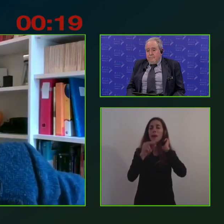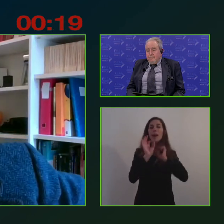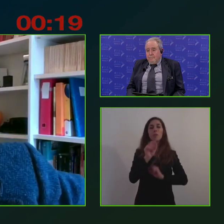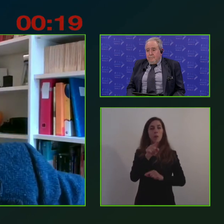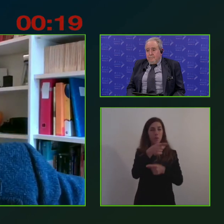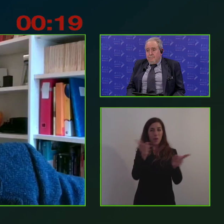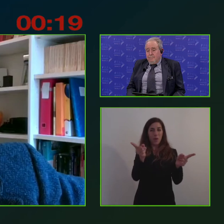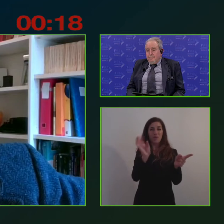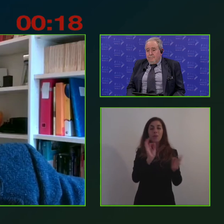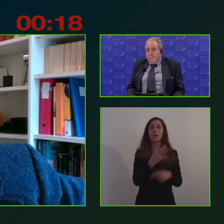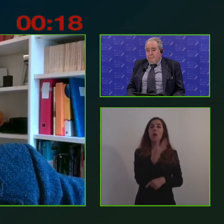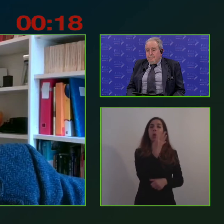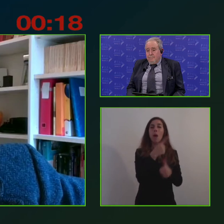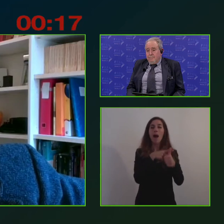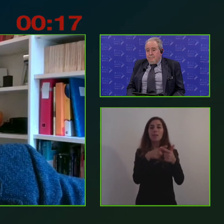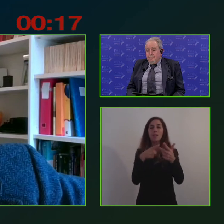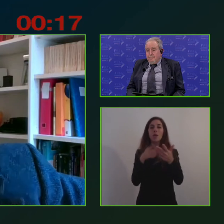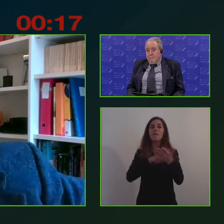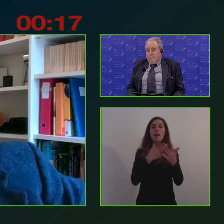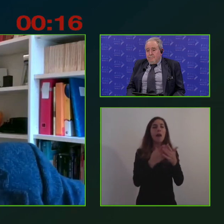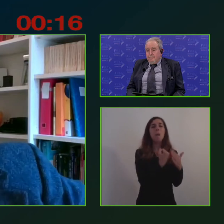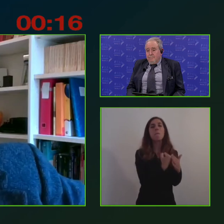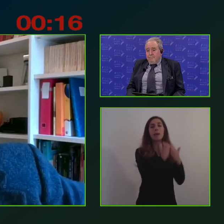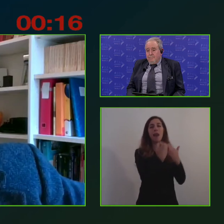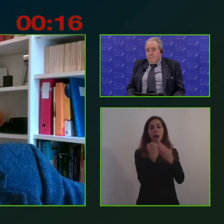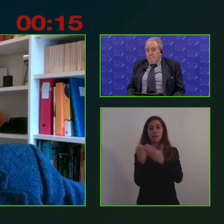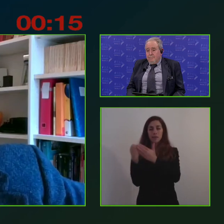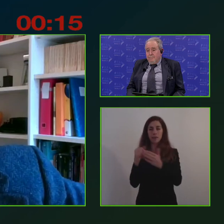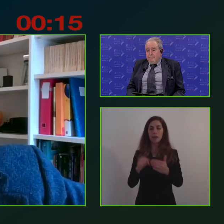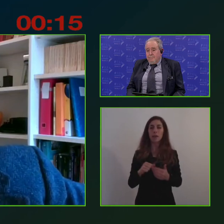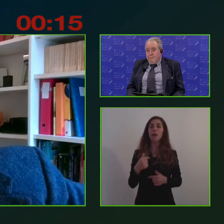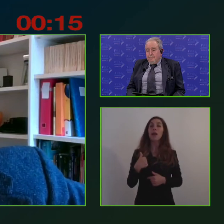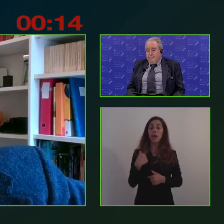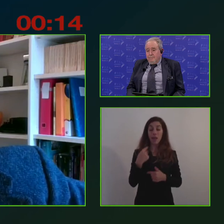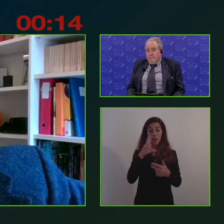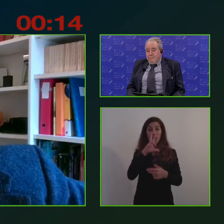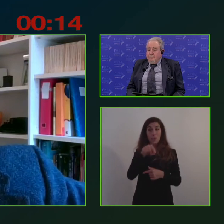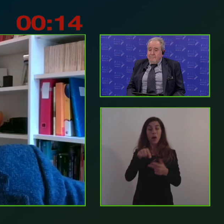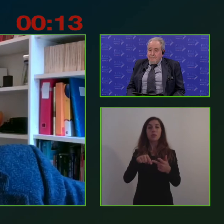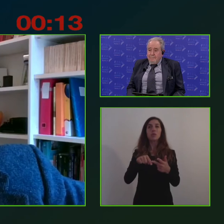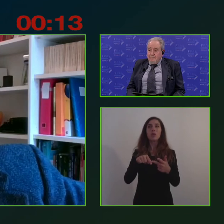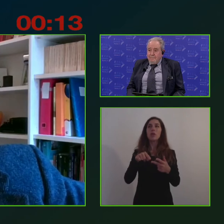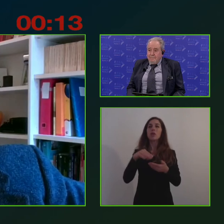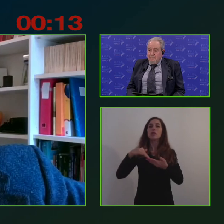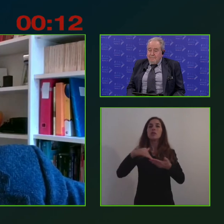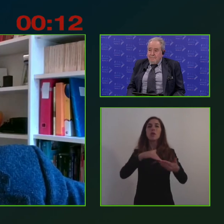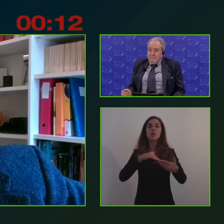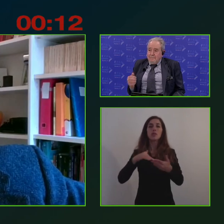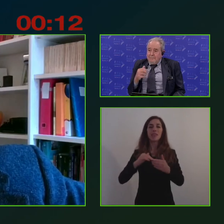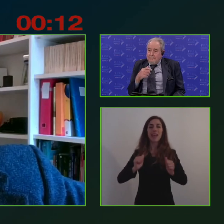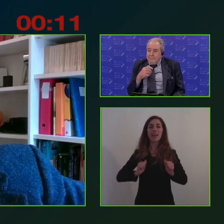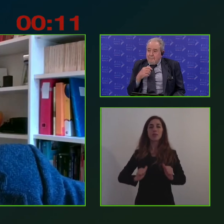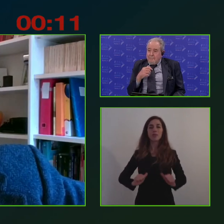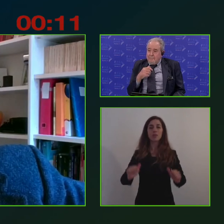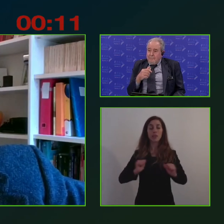vengo invitato tenendo conto del pilastro società civile che però è un po' generico, io su questa è l'ultima osservazione che